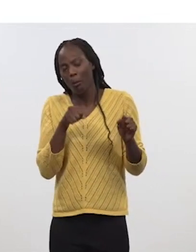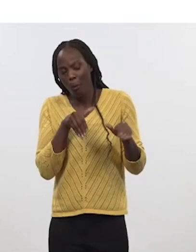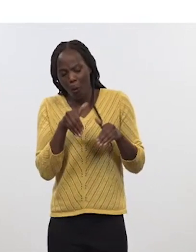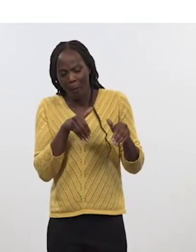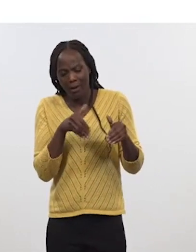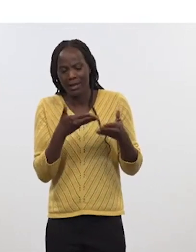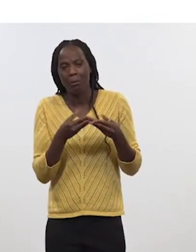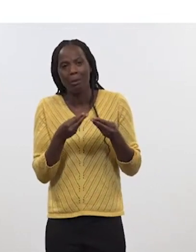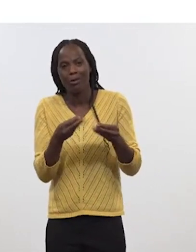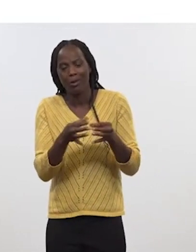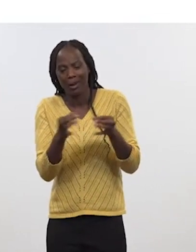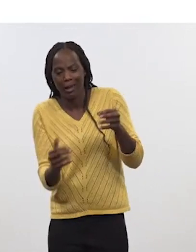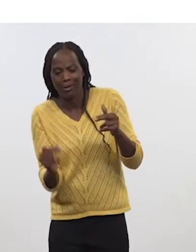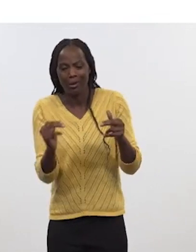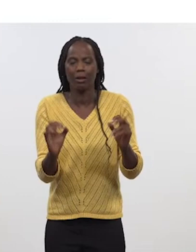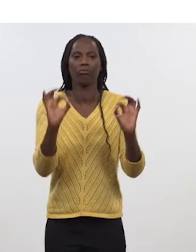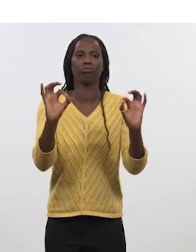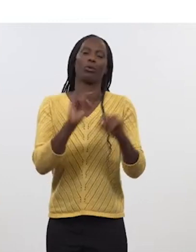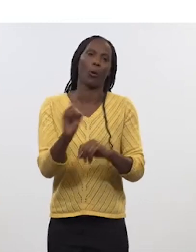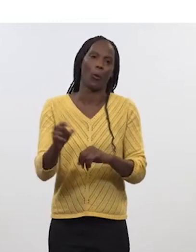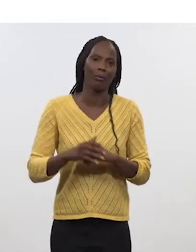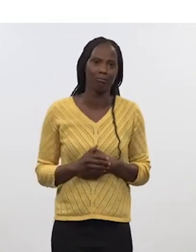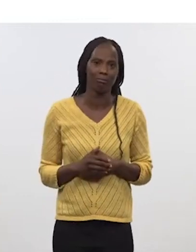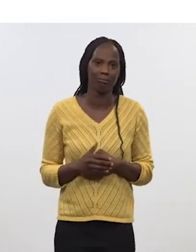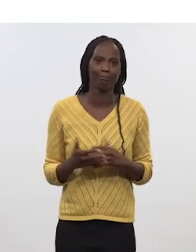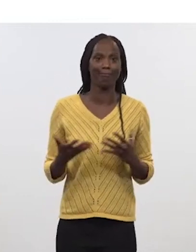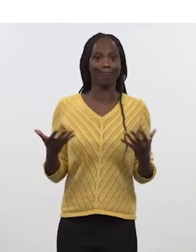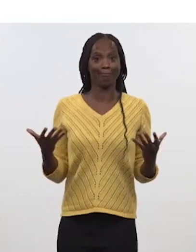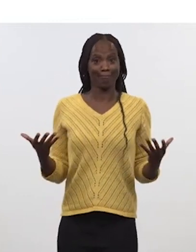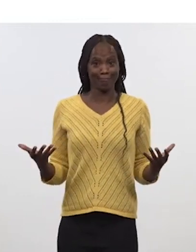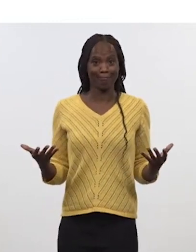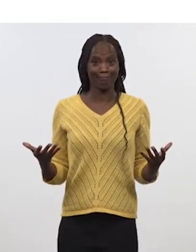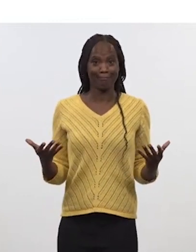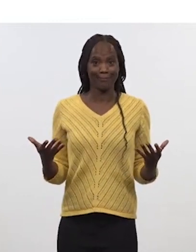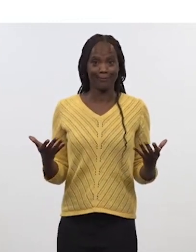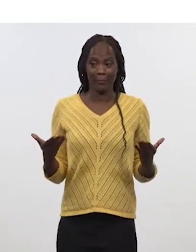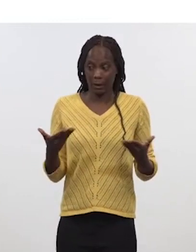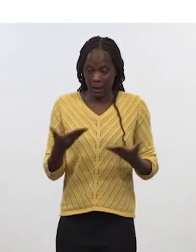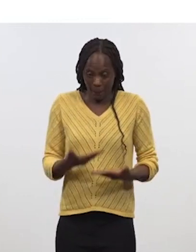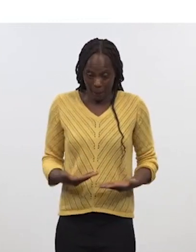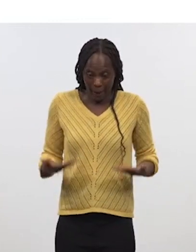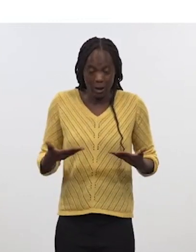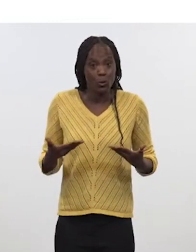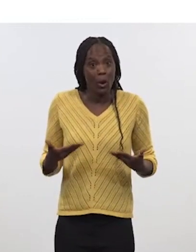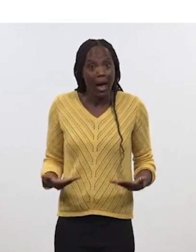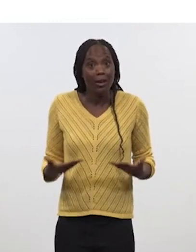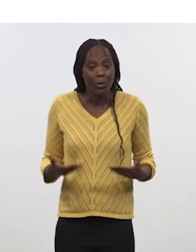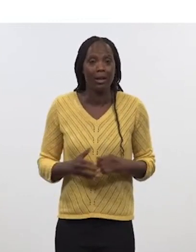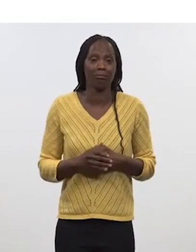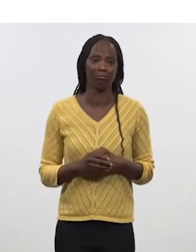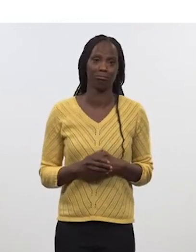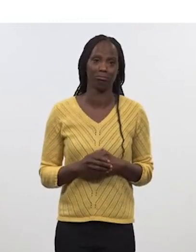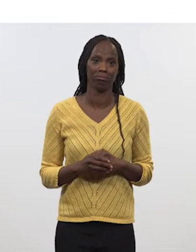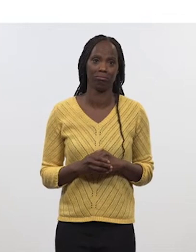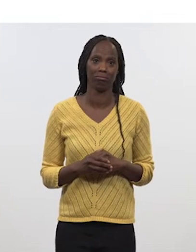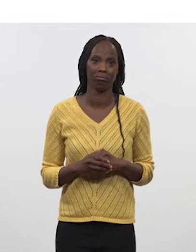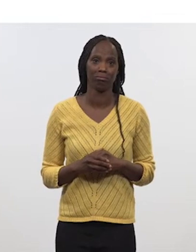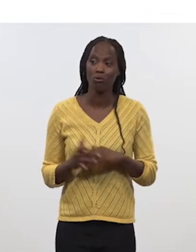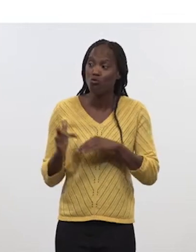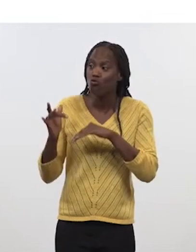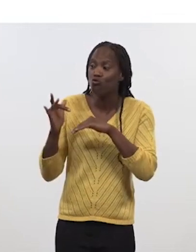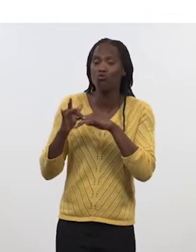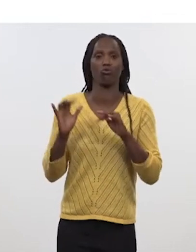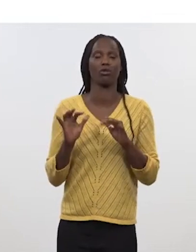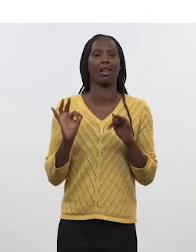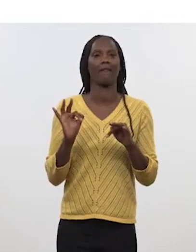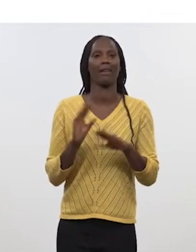pas le résultat que nous attendons et dans le moment de vérité auquel les européens sont confrontés en matière